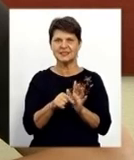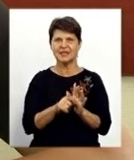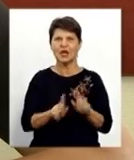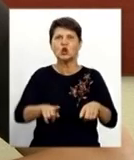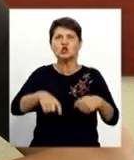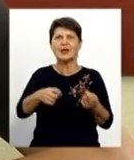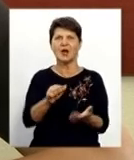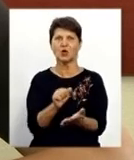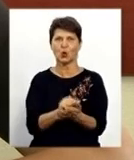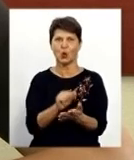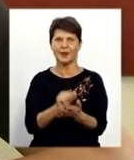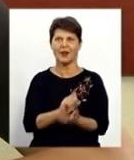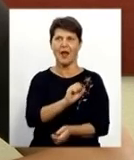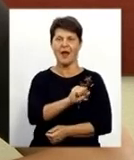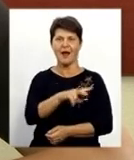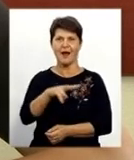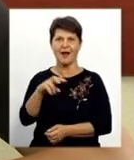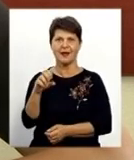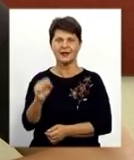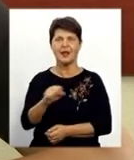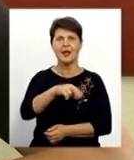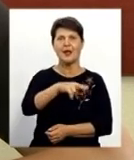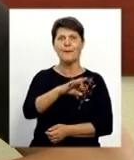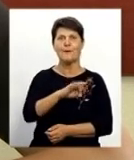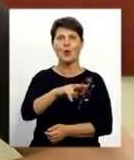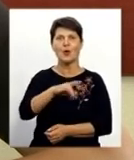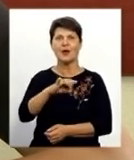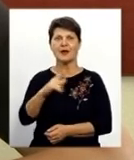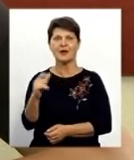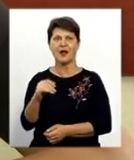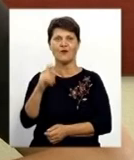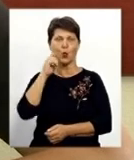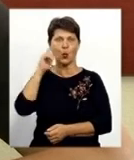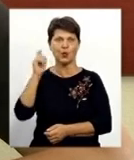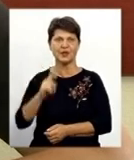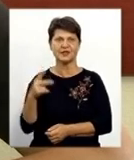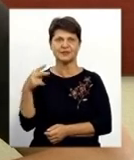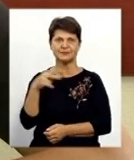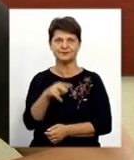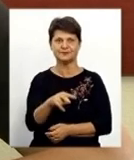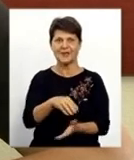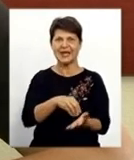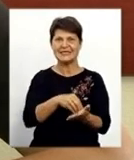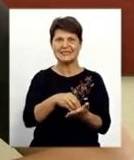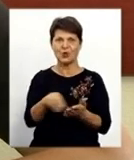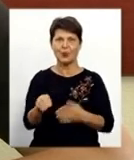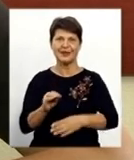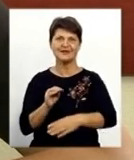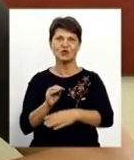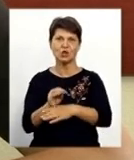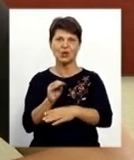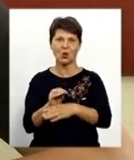документів, але поліграф комбінат України, який виготовляє біометричні документи, закупив додаткове